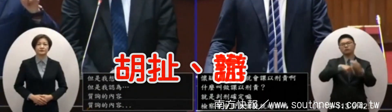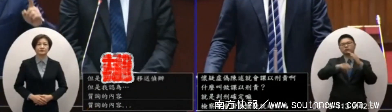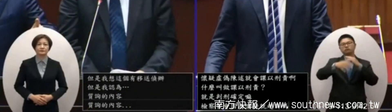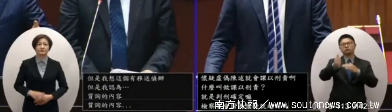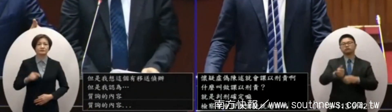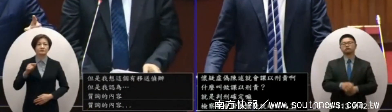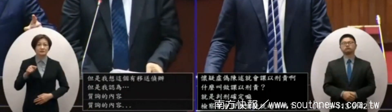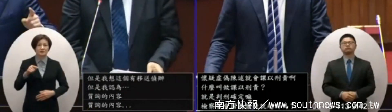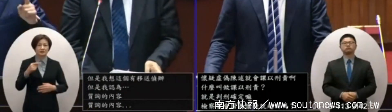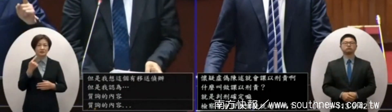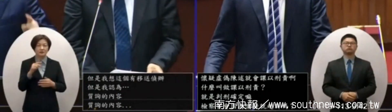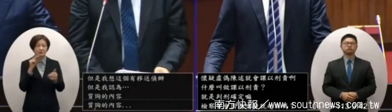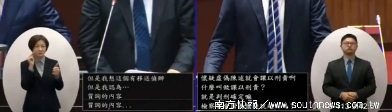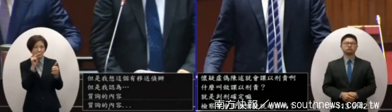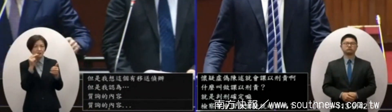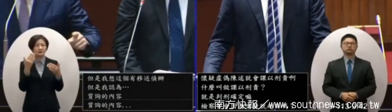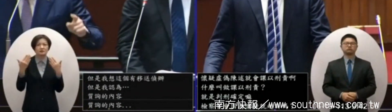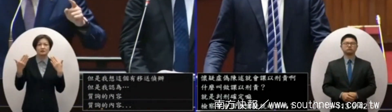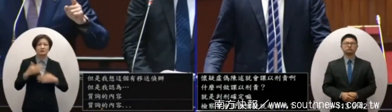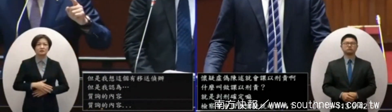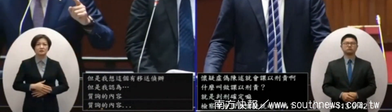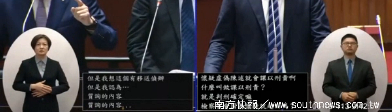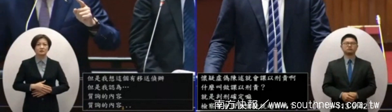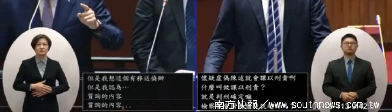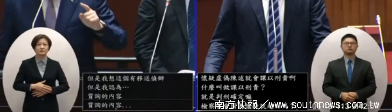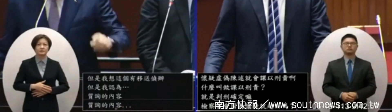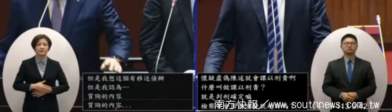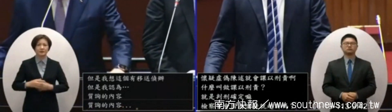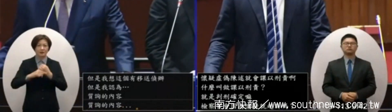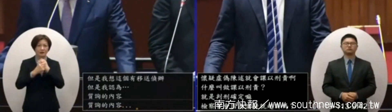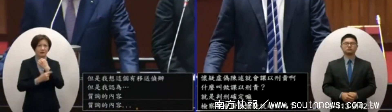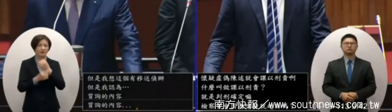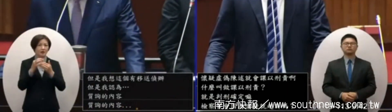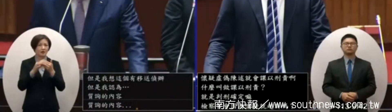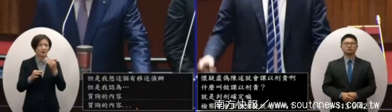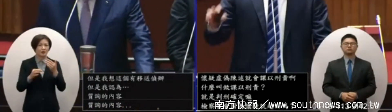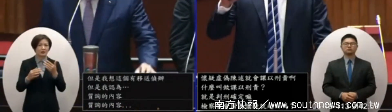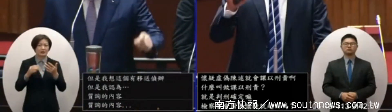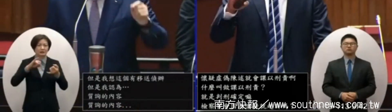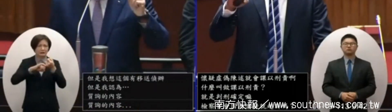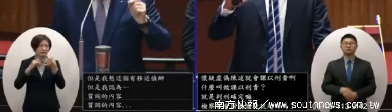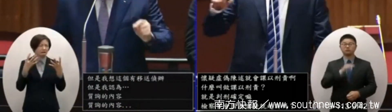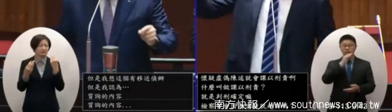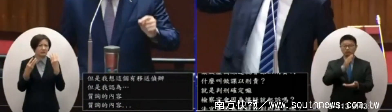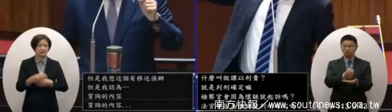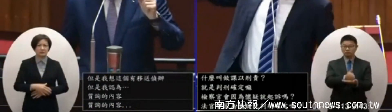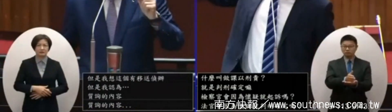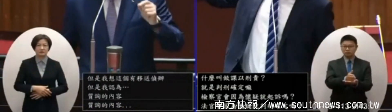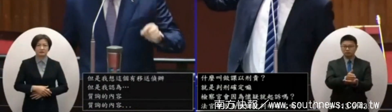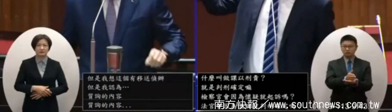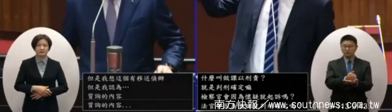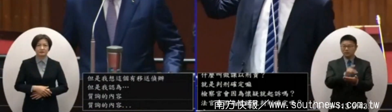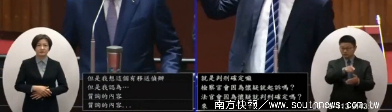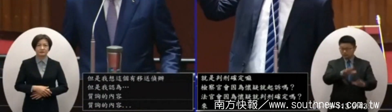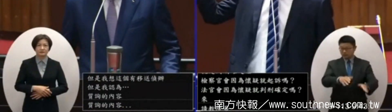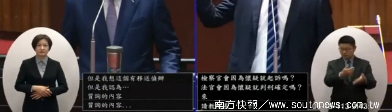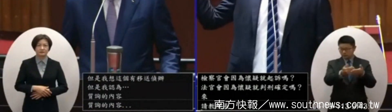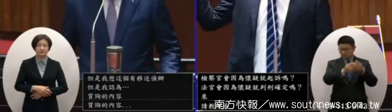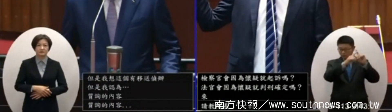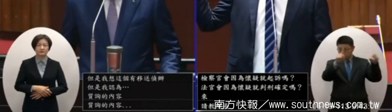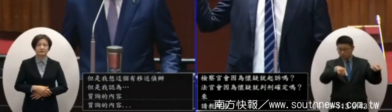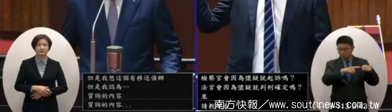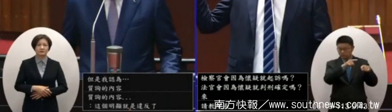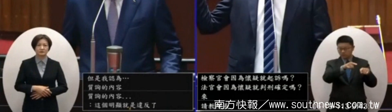這個明顯就是違反了法律明確性的原則先停一下齁你們在圖卡上面